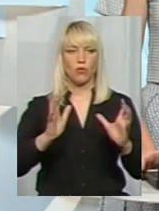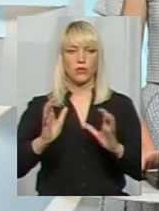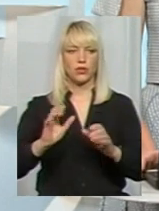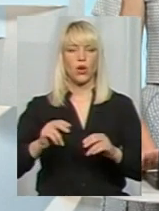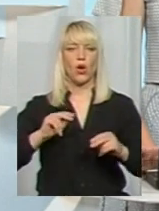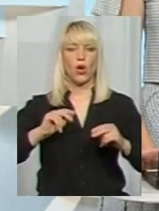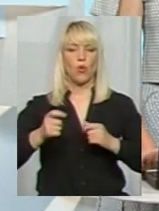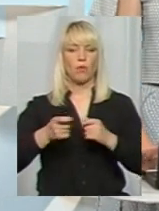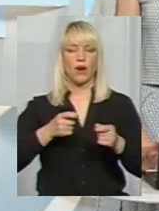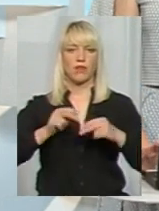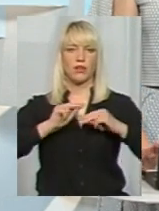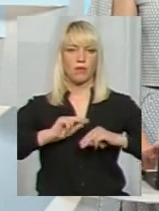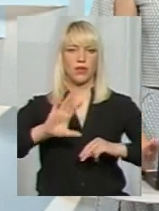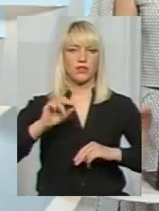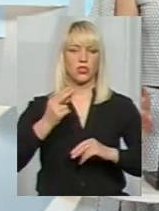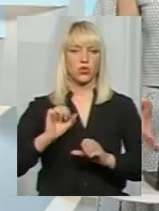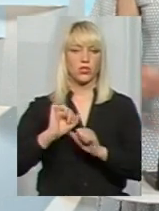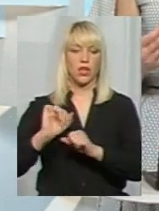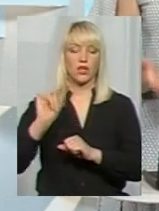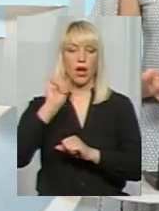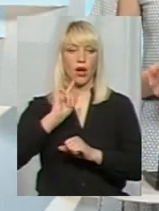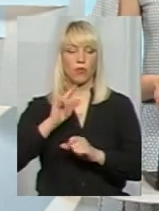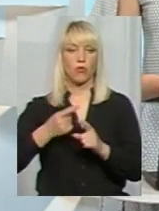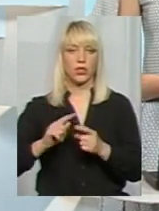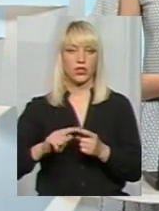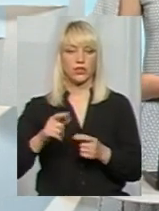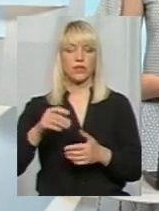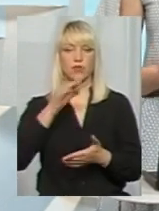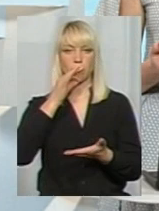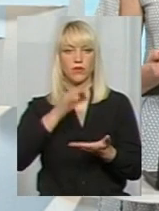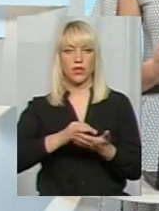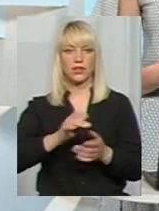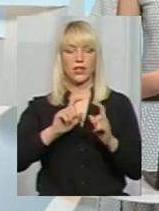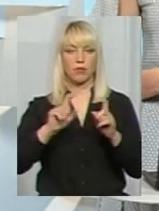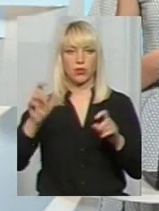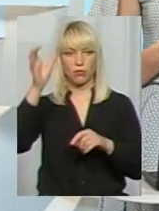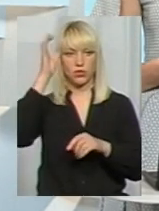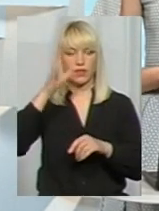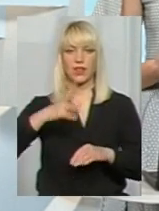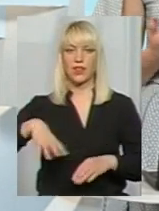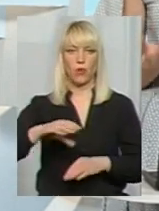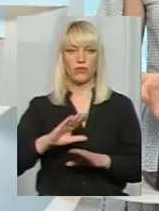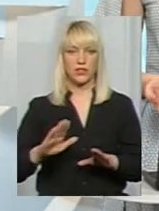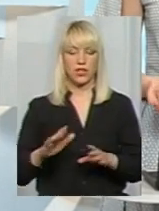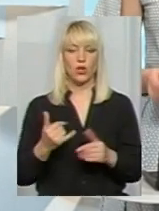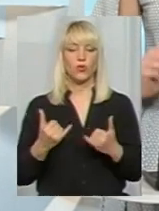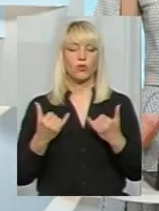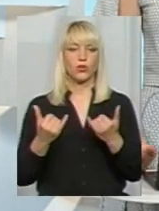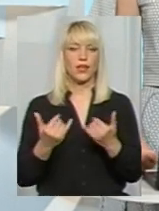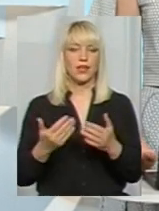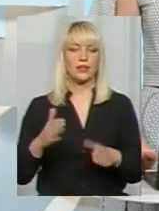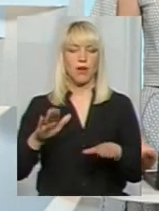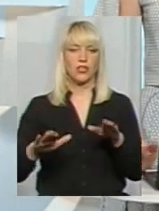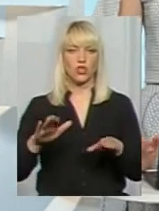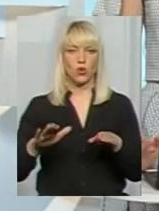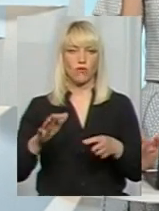праці та соцзахисту. А поки ці питання у компетенції Департаменту освіти, але не всі. Тому для збалансованого діалогу ми